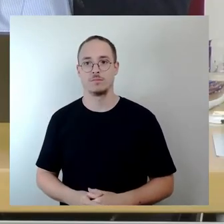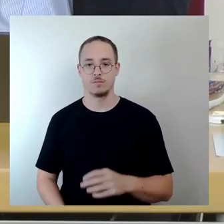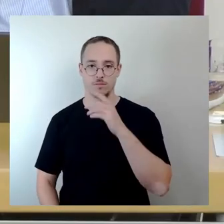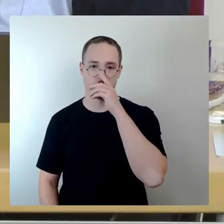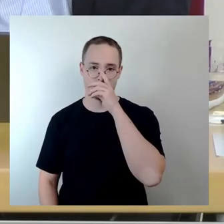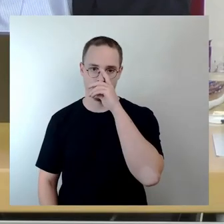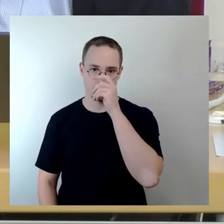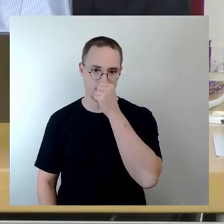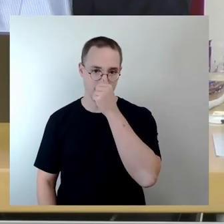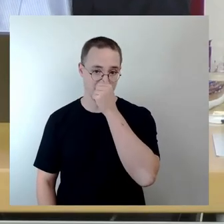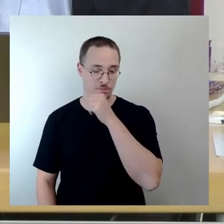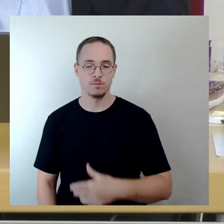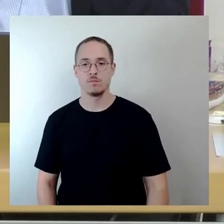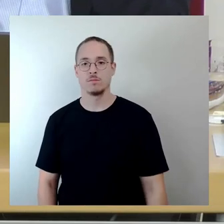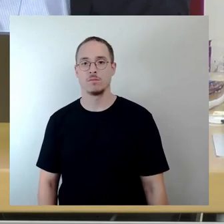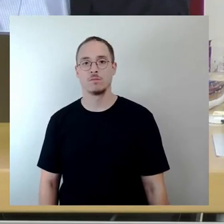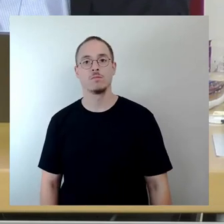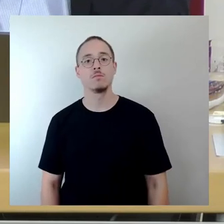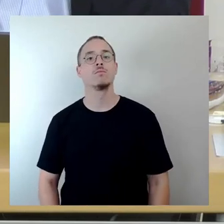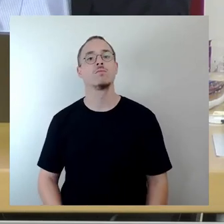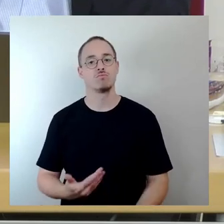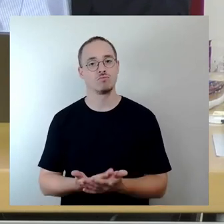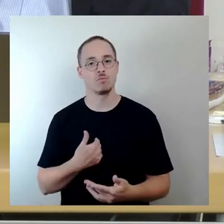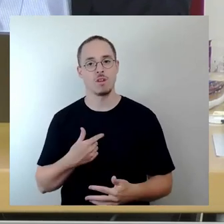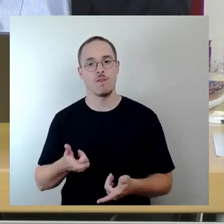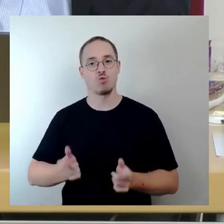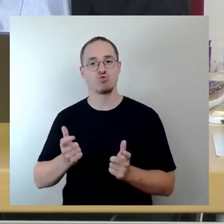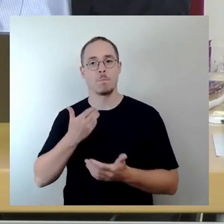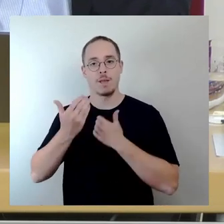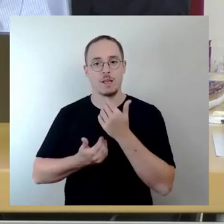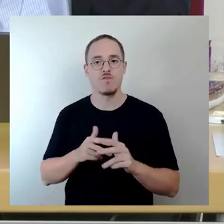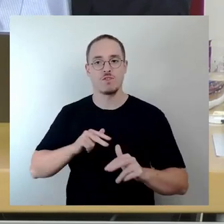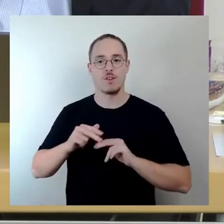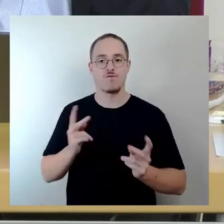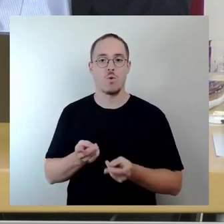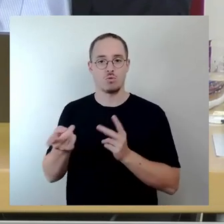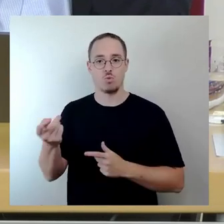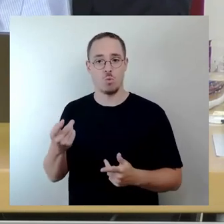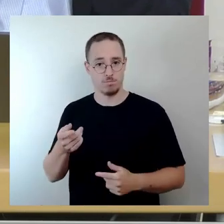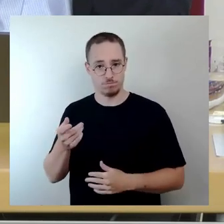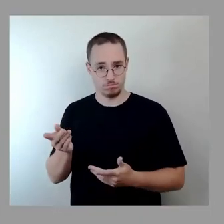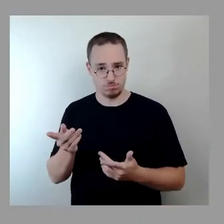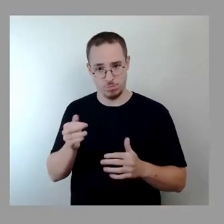Ausschussbericht Wirtschaftsförderung zur Abstimmung, wer hier zustimmen kann, den bitte ich um das Stimmzeichen.